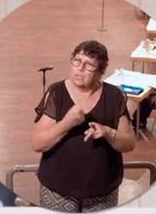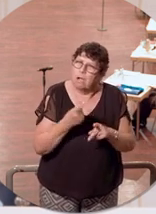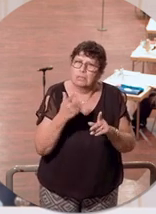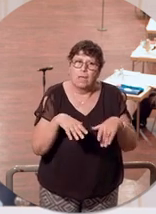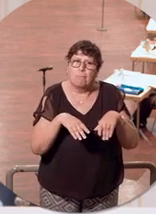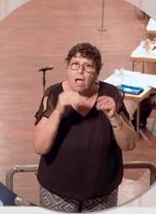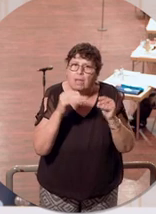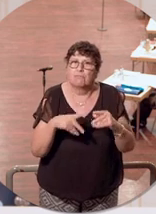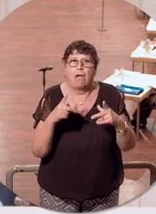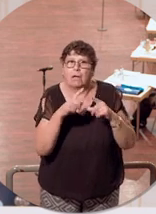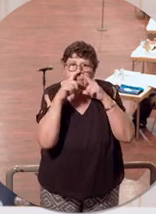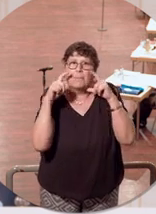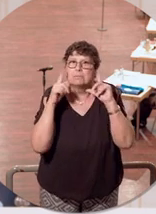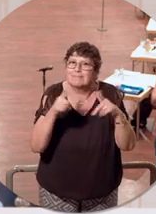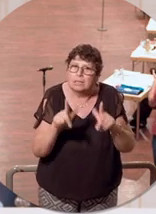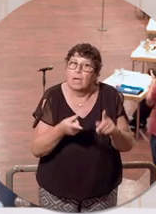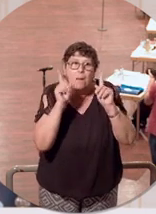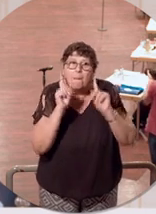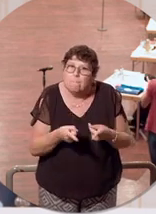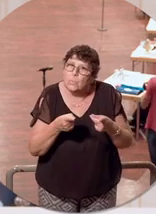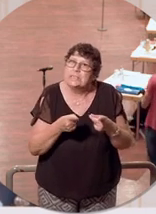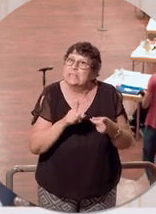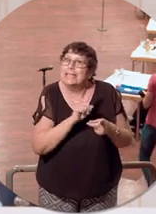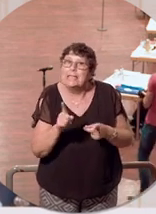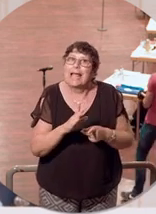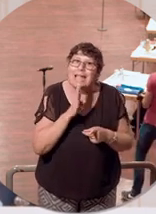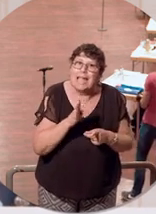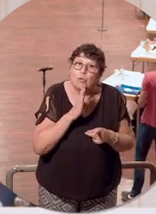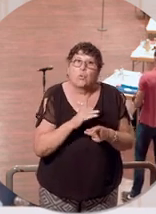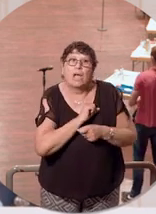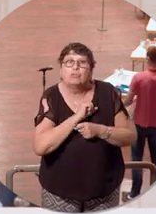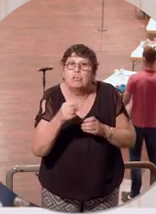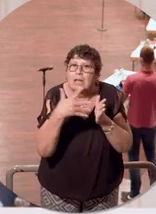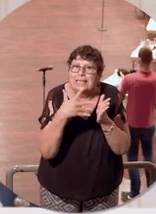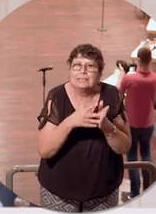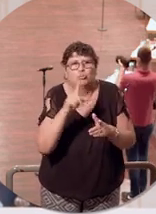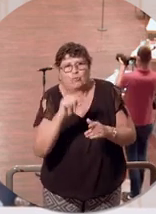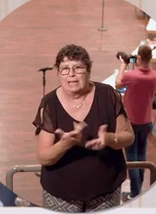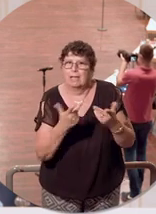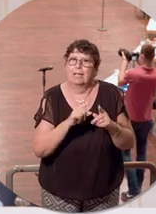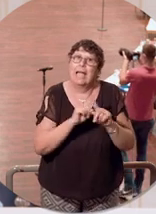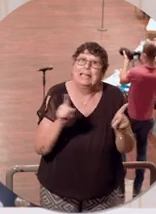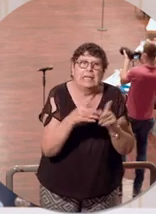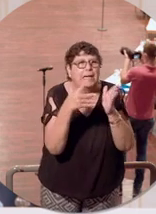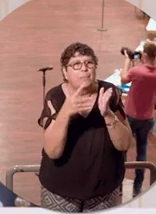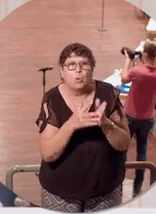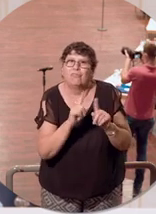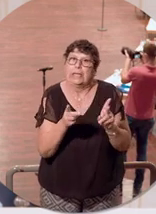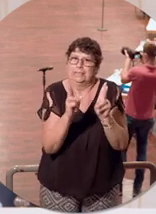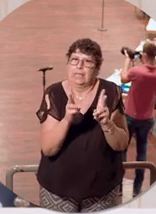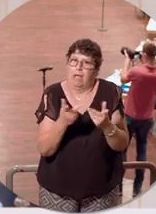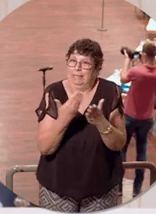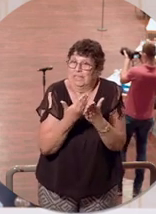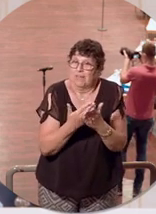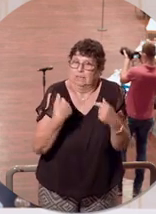dass es keine Masken und Schutzausrüstung gab, da muss man eben auch mal sagen, es gibt nicht genügend dieser Schnelltests. Es gibt sie nicht, sie sind nicht entwickelt, sie sind nicht überprüft. Und das war der